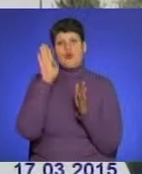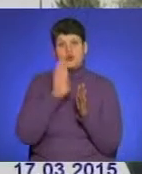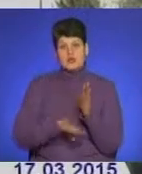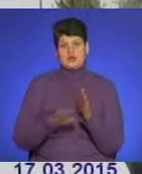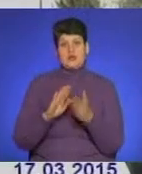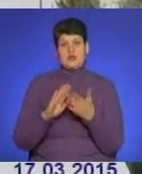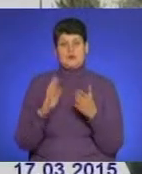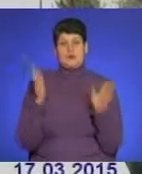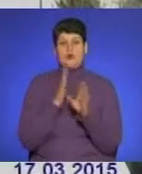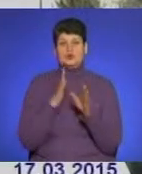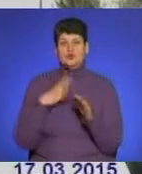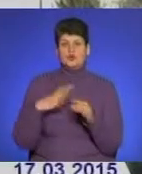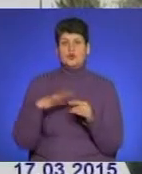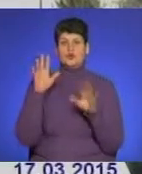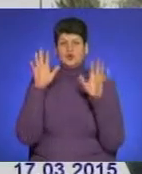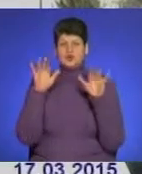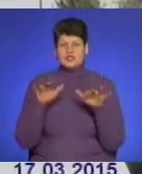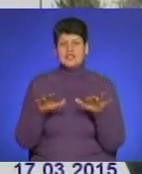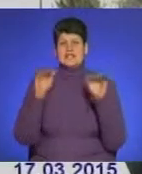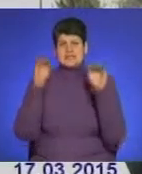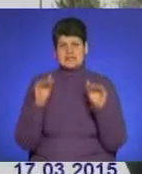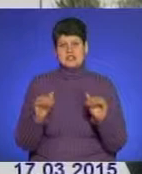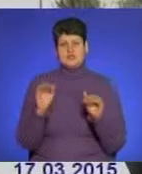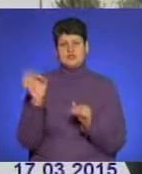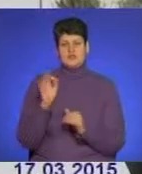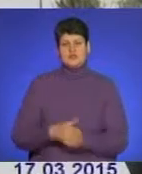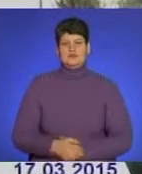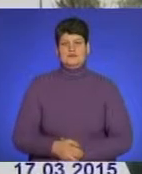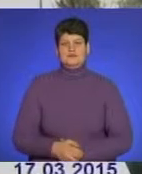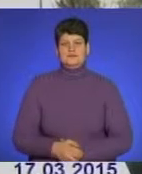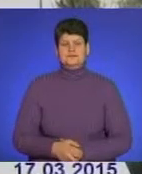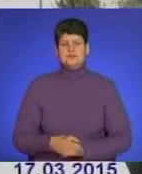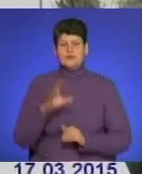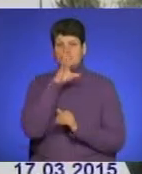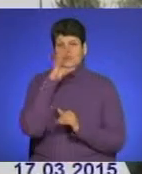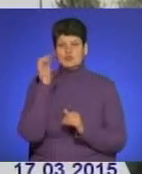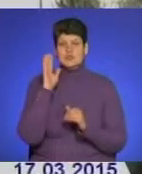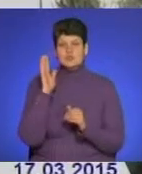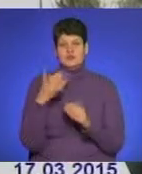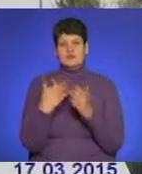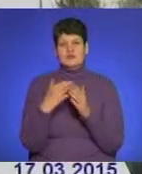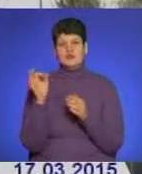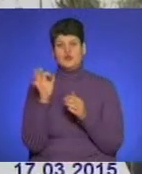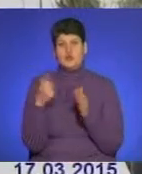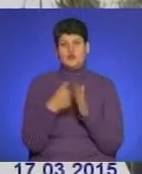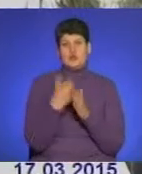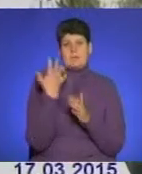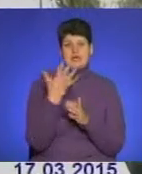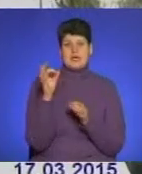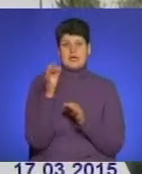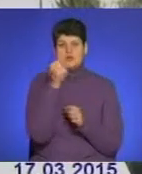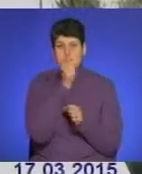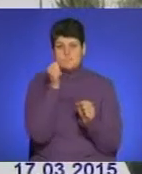погоду. Очікується дощі і зниження температурних показників. Нічні температури будуть ще в межах від 0 до 5 градусів